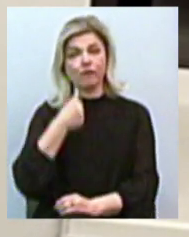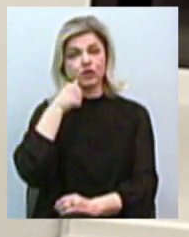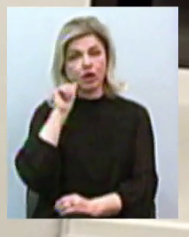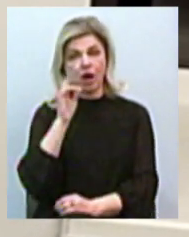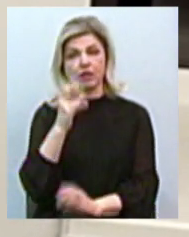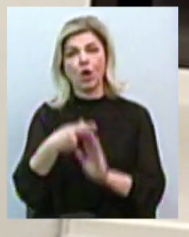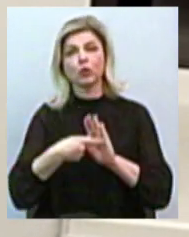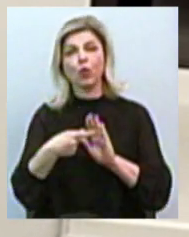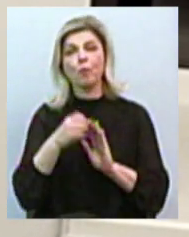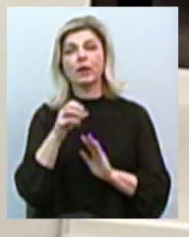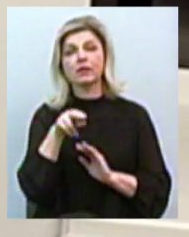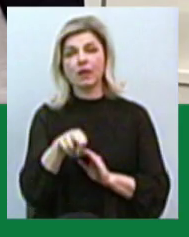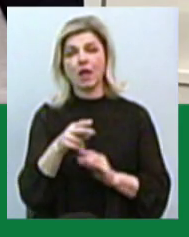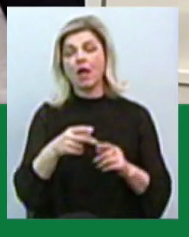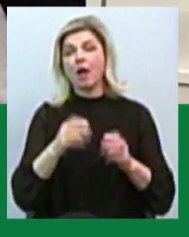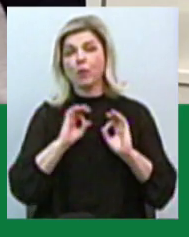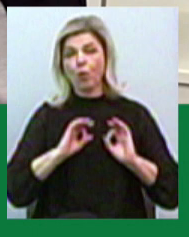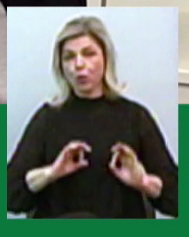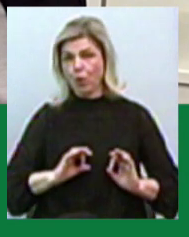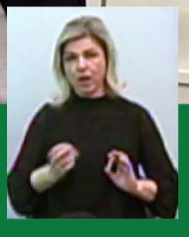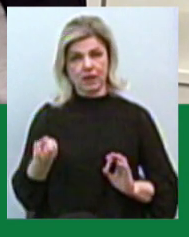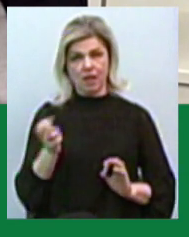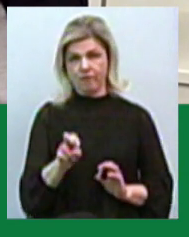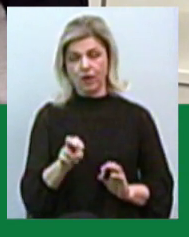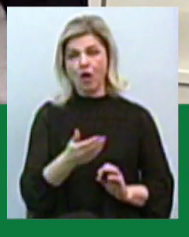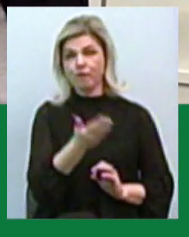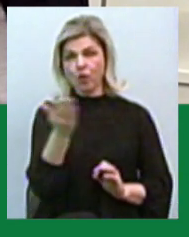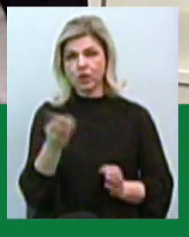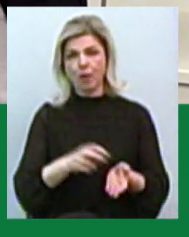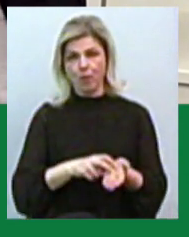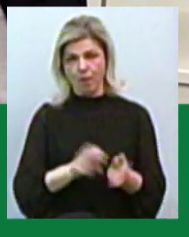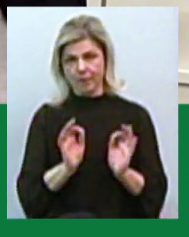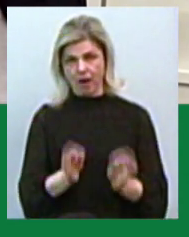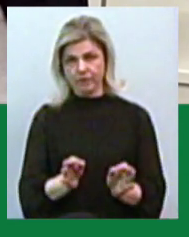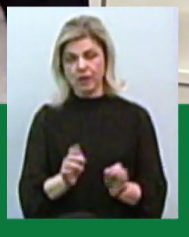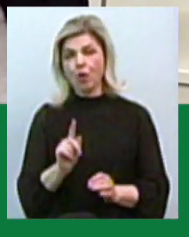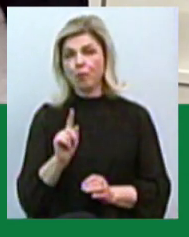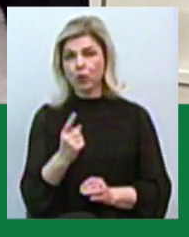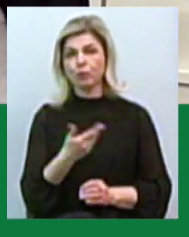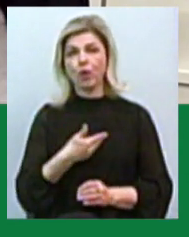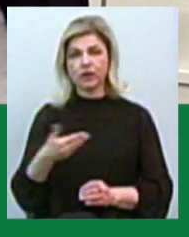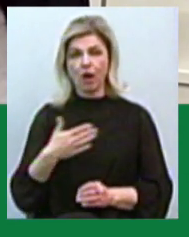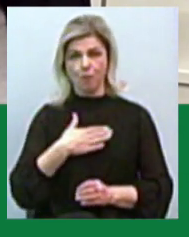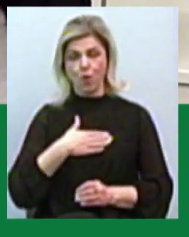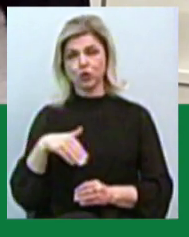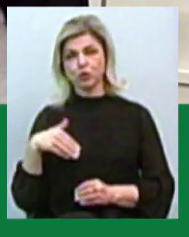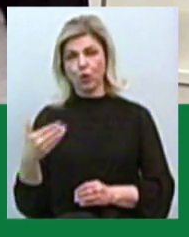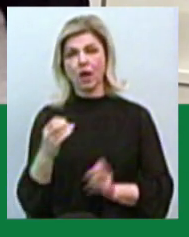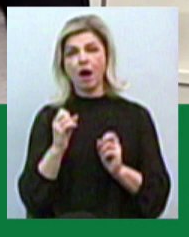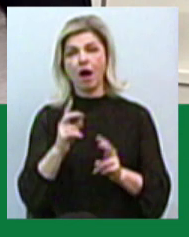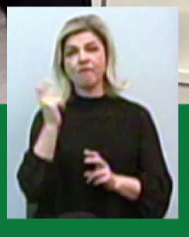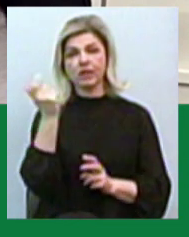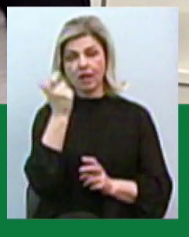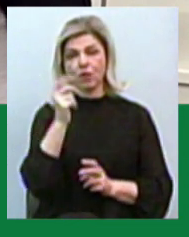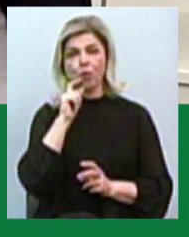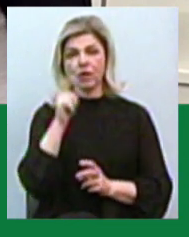прокурори теж не з'явилися. Вони бояться правди, тому що на моїй стороні як власника, як українського